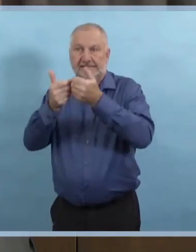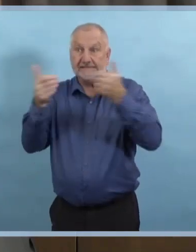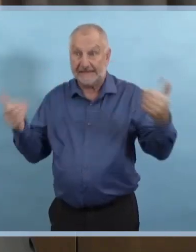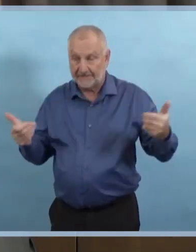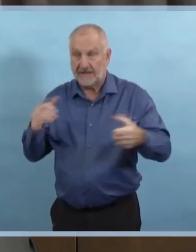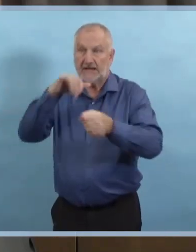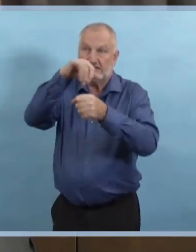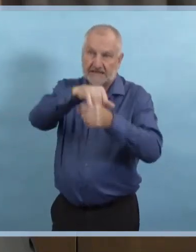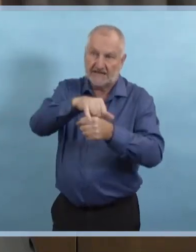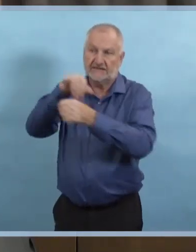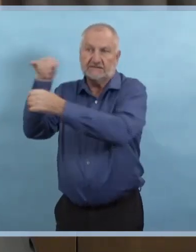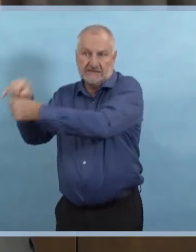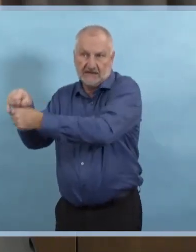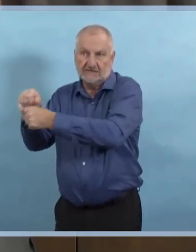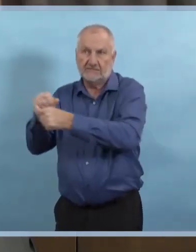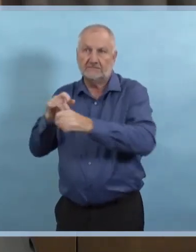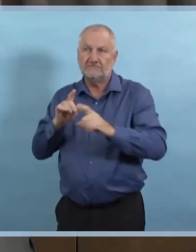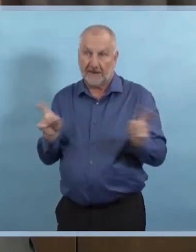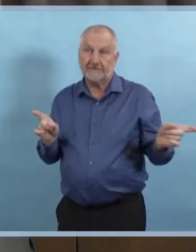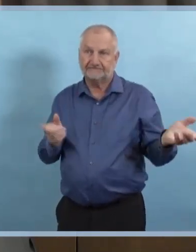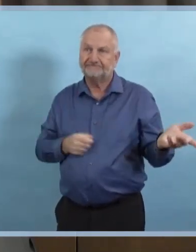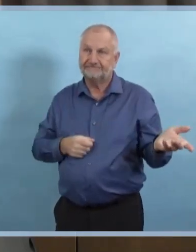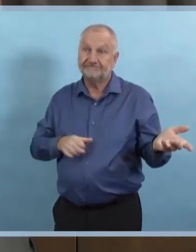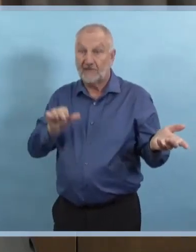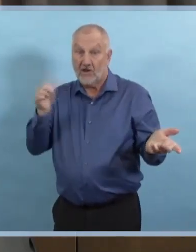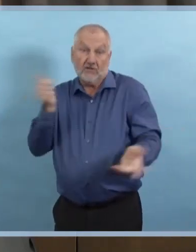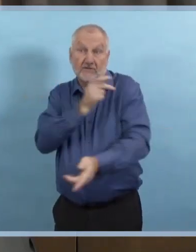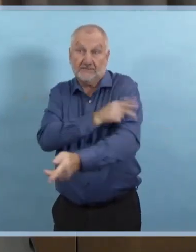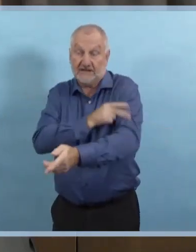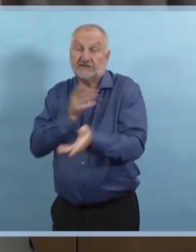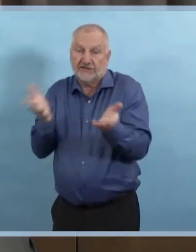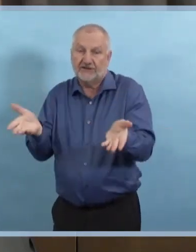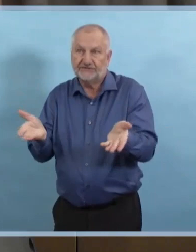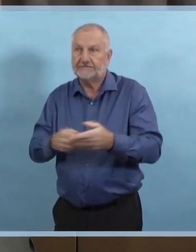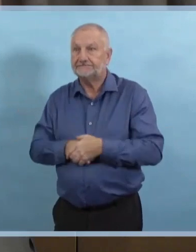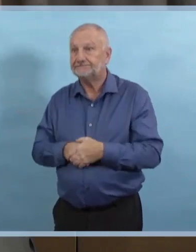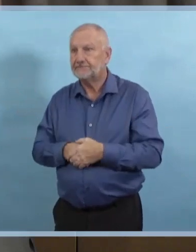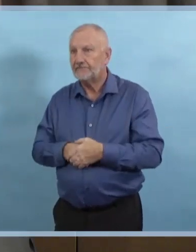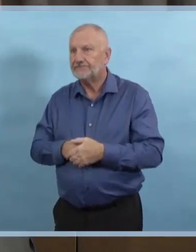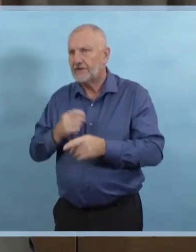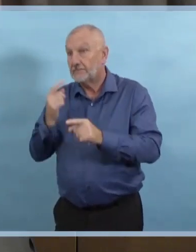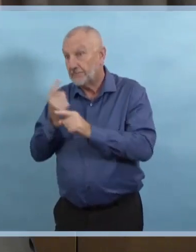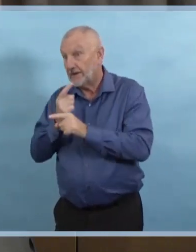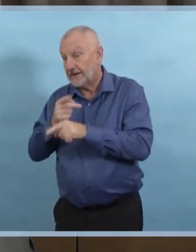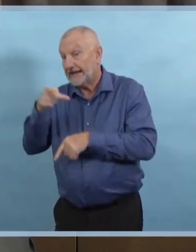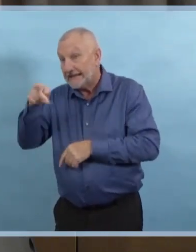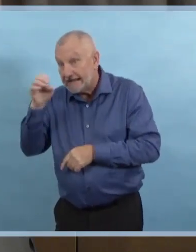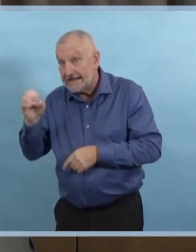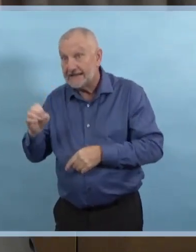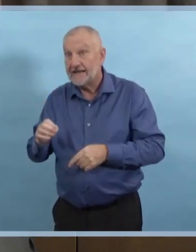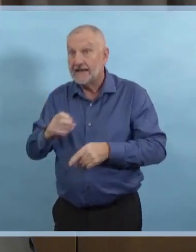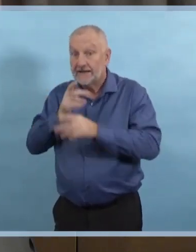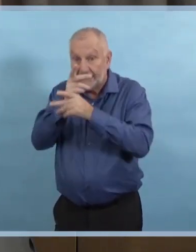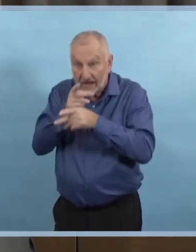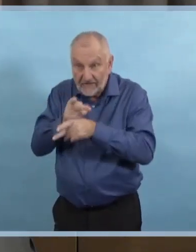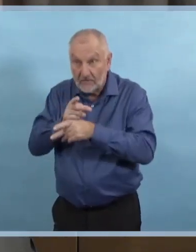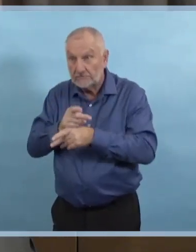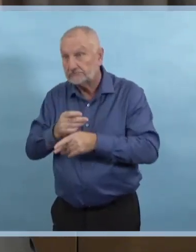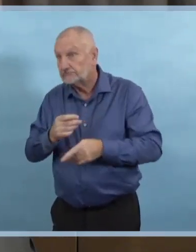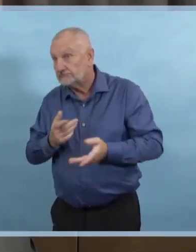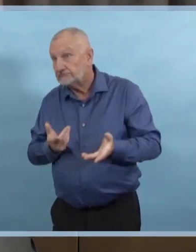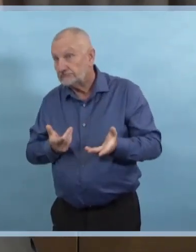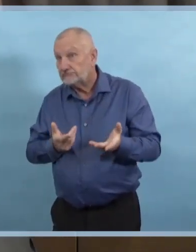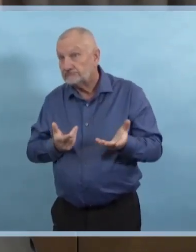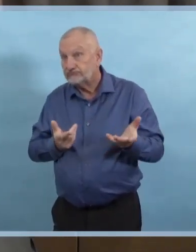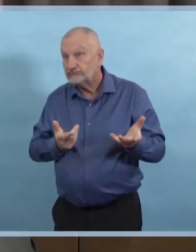Mais évidemment, les précautions appropriées et le port d'équipements de protection individuelle seraient toujours respectées. Mais nous pouvons vous revenir là-dessus. The